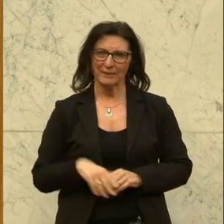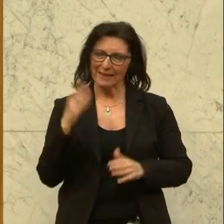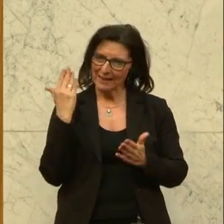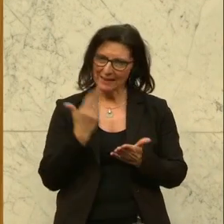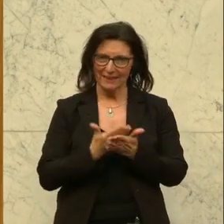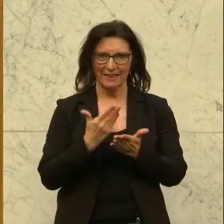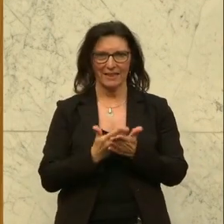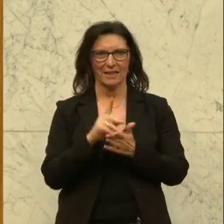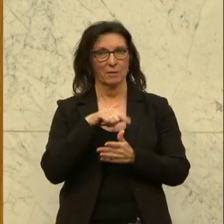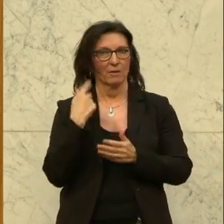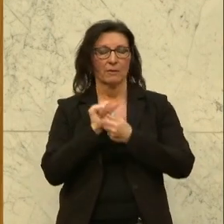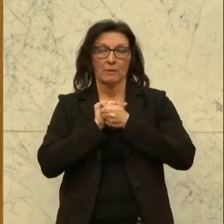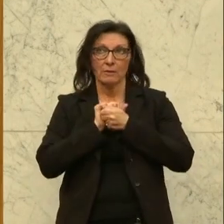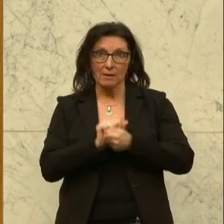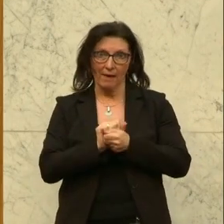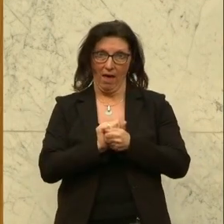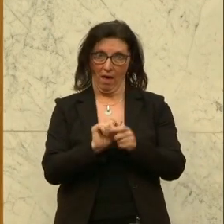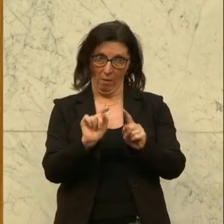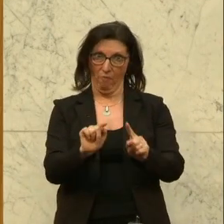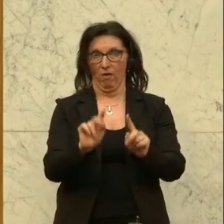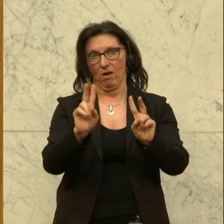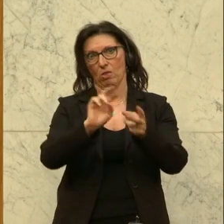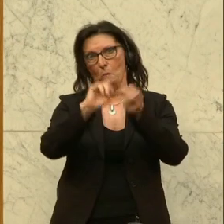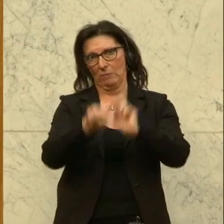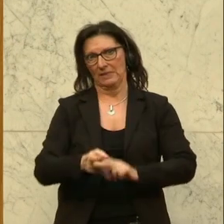auch wirklich alles daran, dass wir das genau so schaffen können.